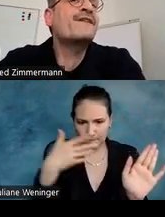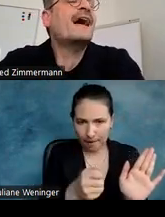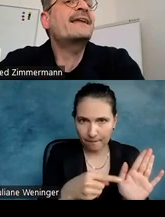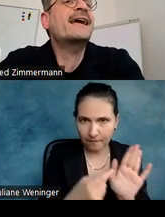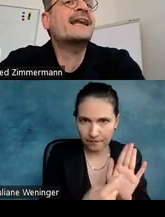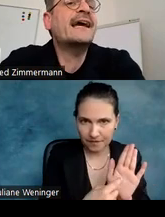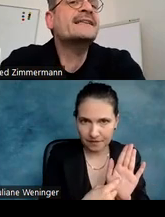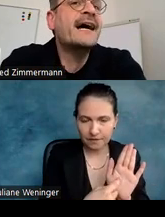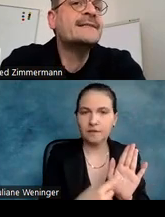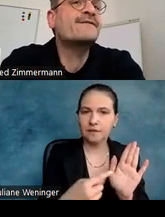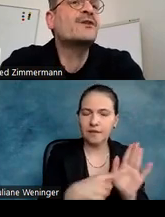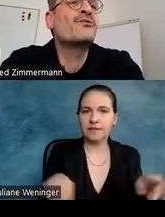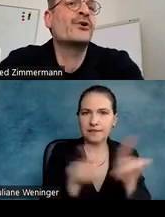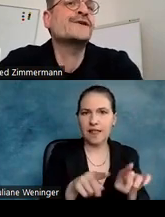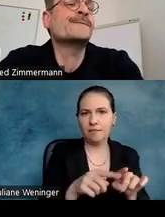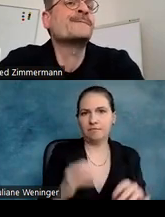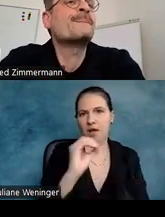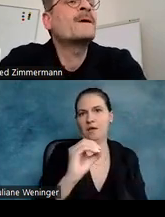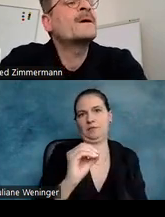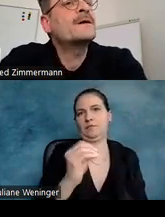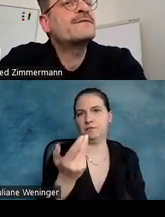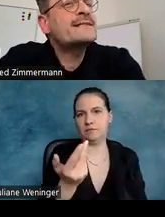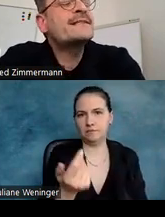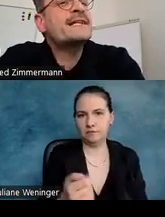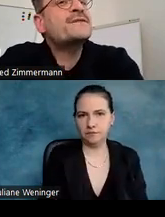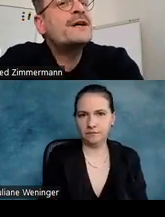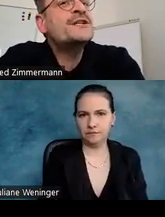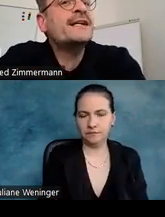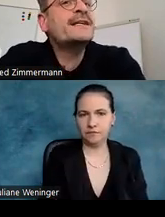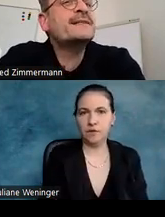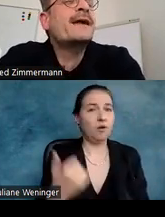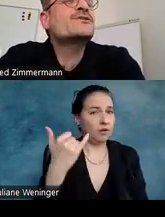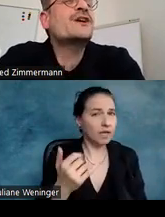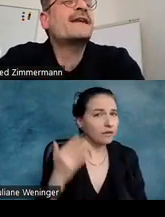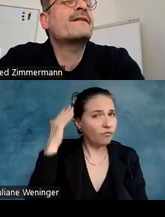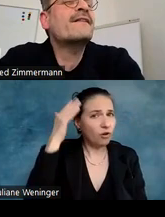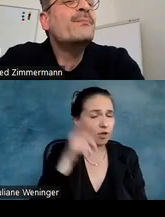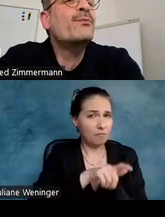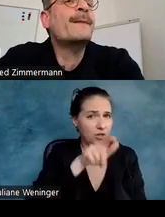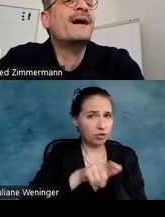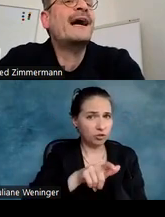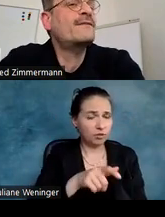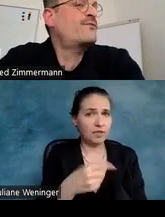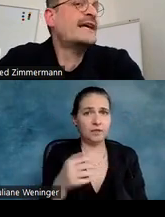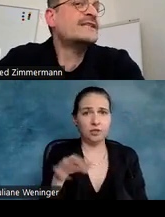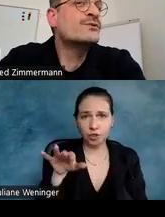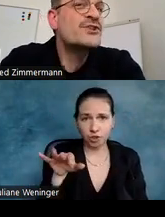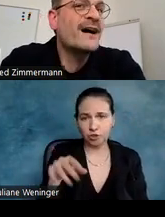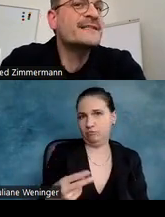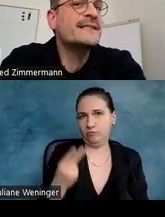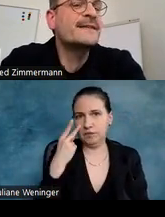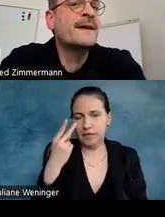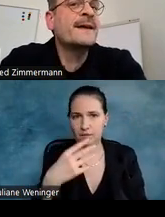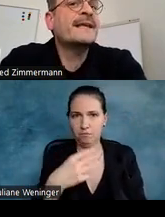in dem Fall alle der gleichen Kreisbewegung folgen. Und wenn Sie sich jetzt vorstellen, dass ein Mensch ein Sehproblem hat, vielleicht